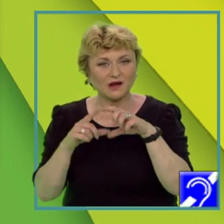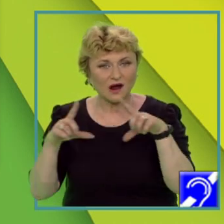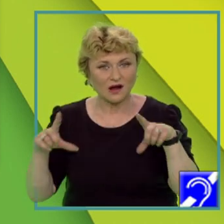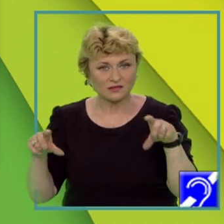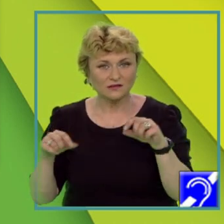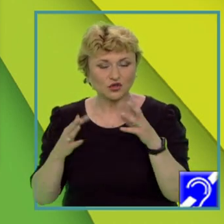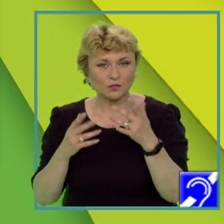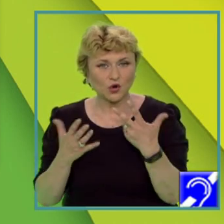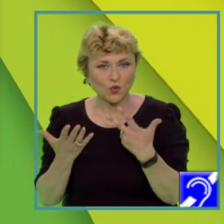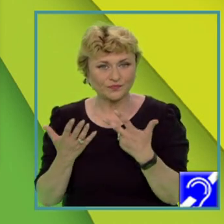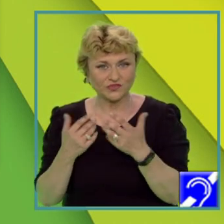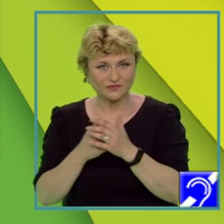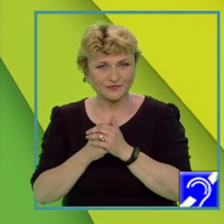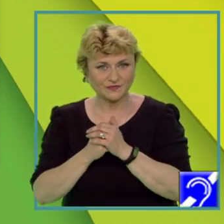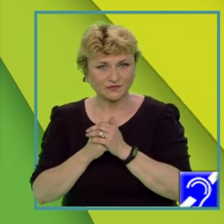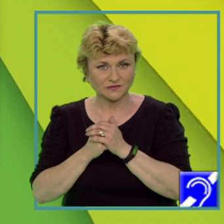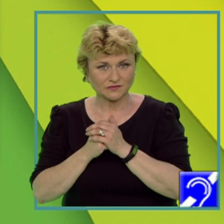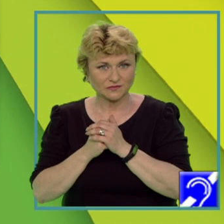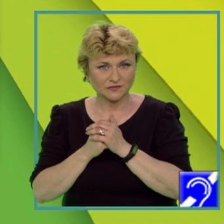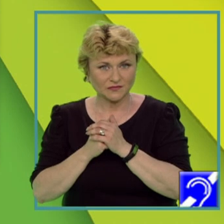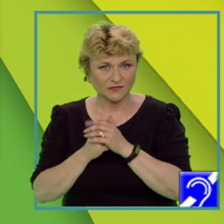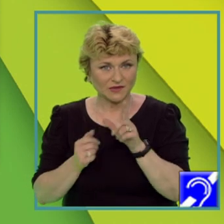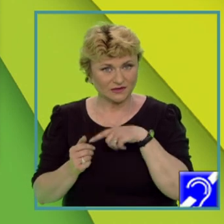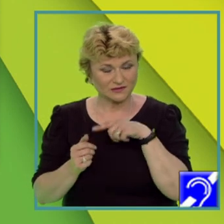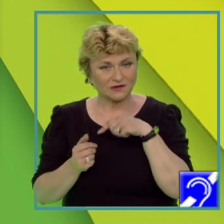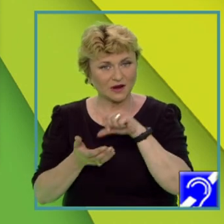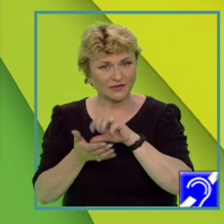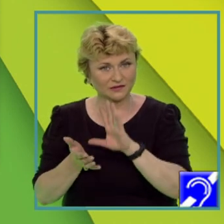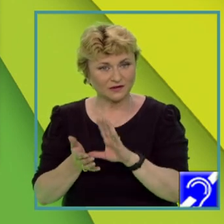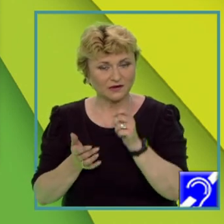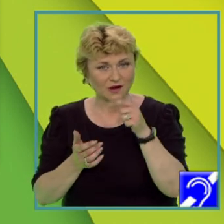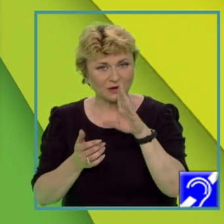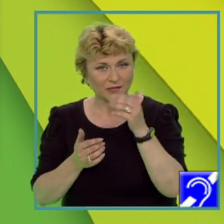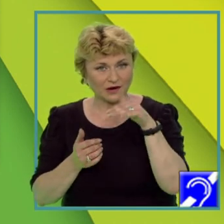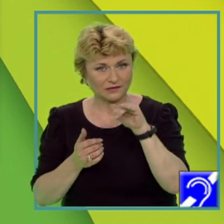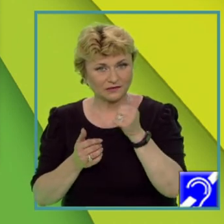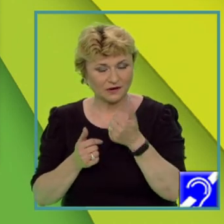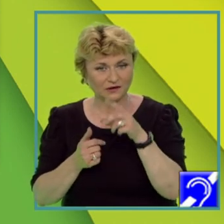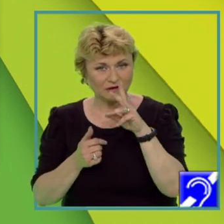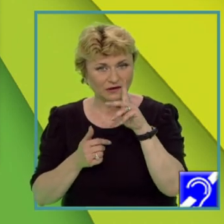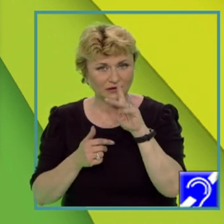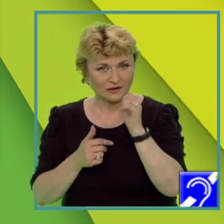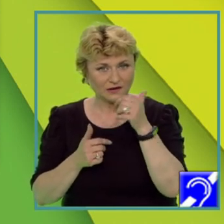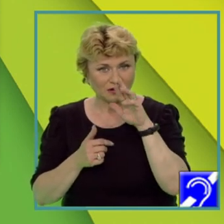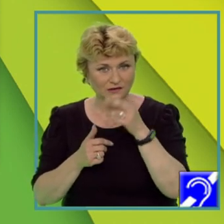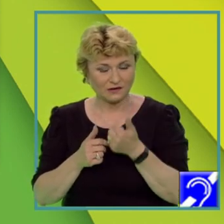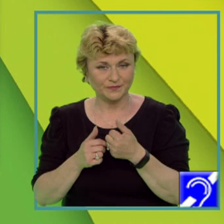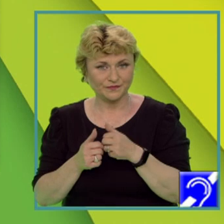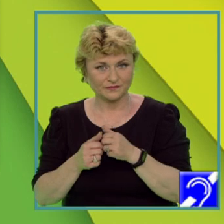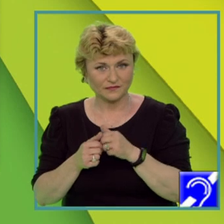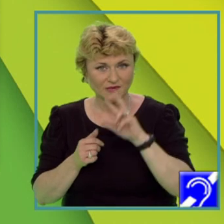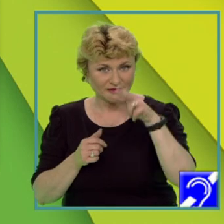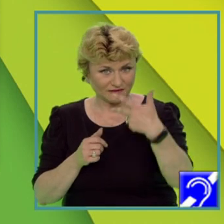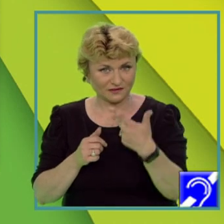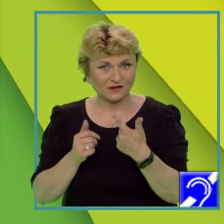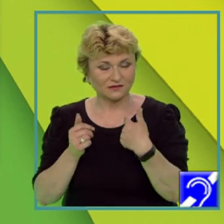pe hartă numărul 8. Este capitala statului Albania, Tirana. A doua cerință, scrieți pe